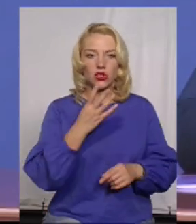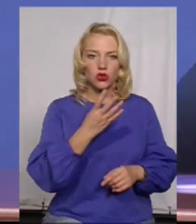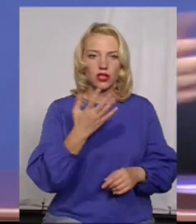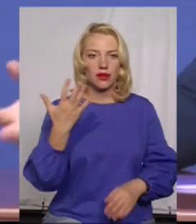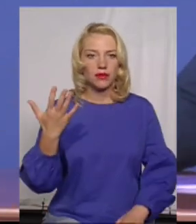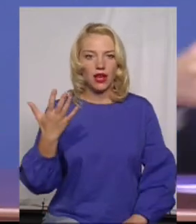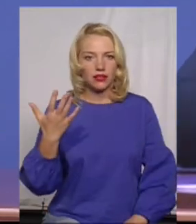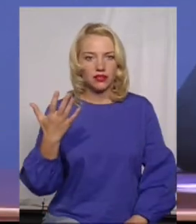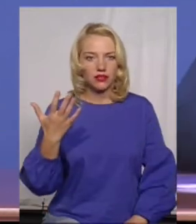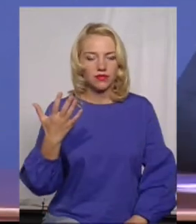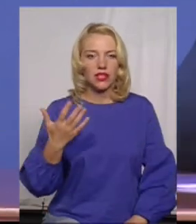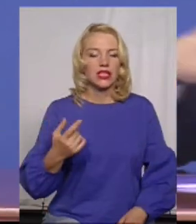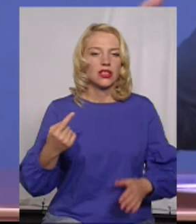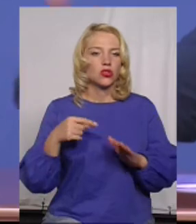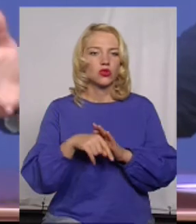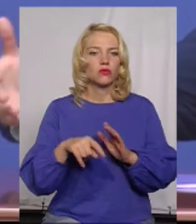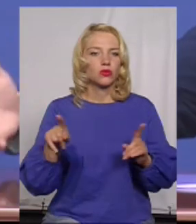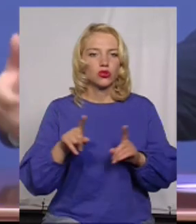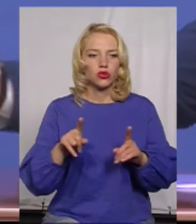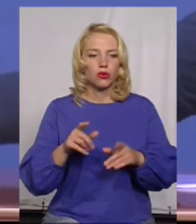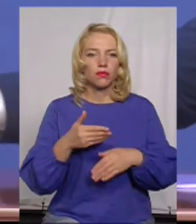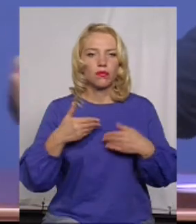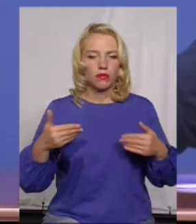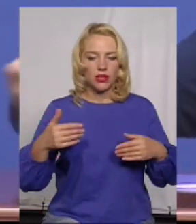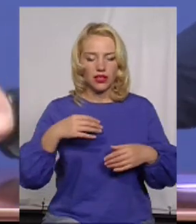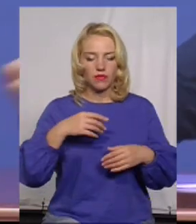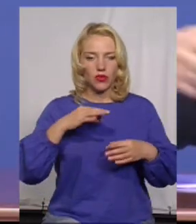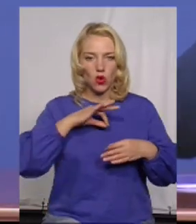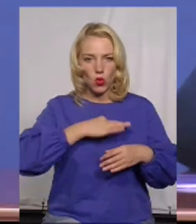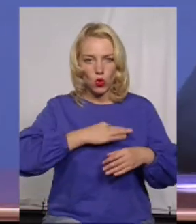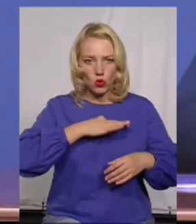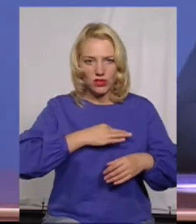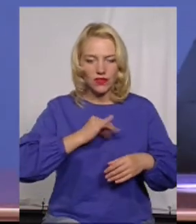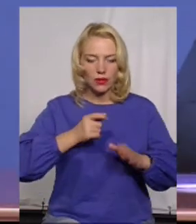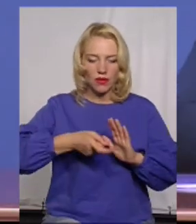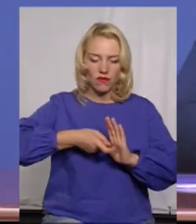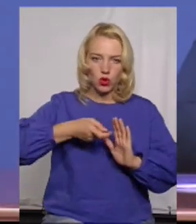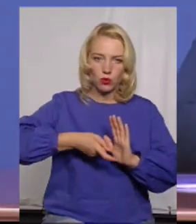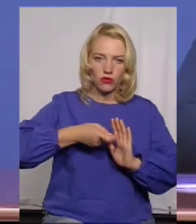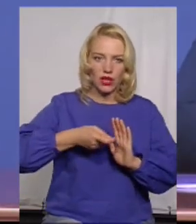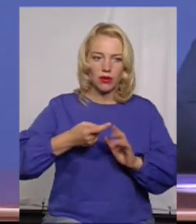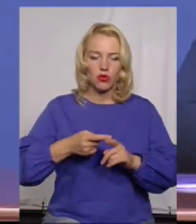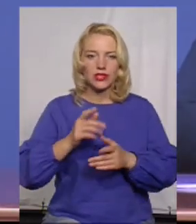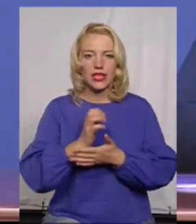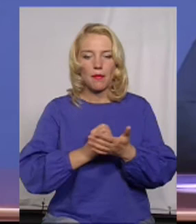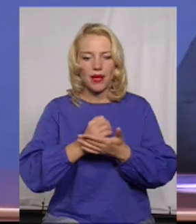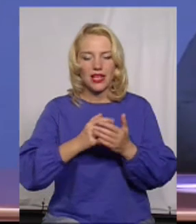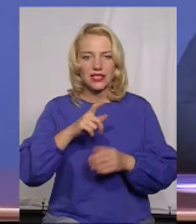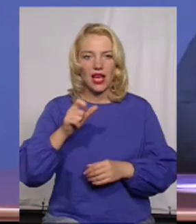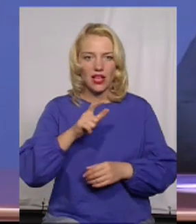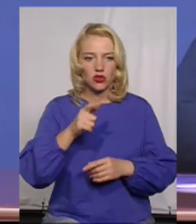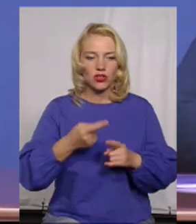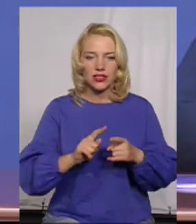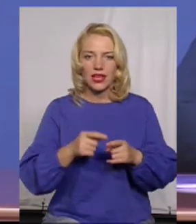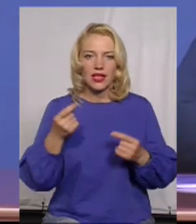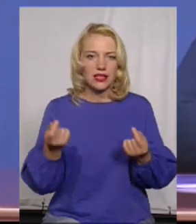Тобто, щоб ми розвідуємо, але і видобуваємо відповідні запаси. Це дуже